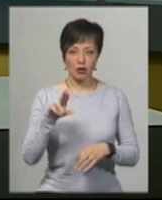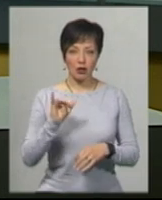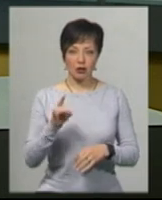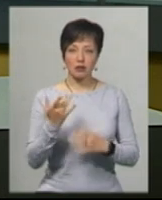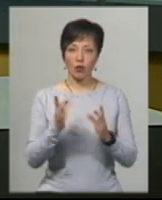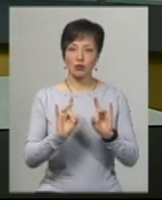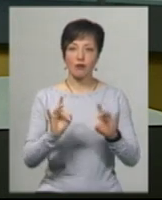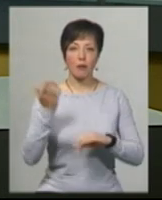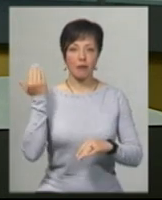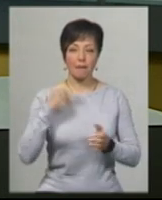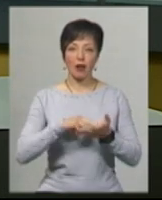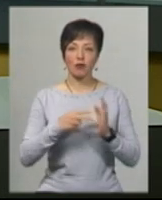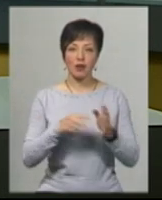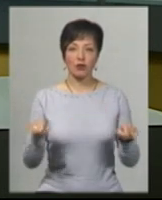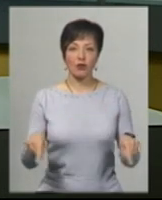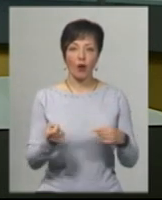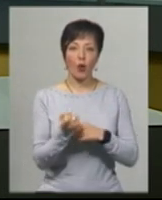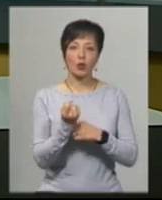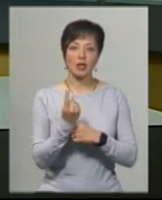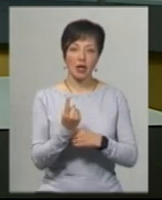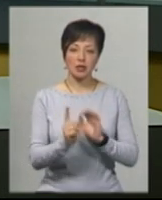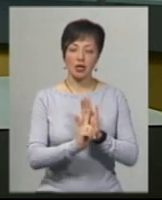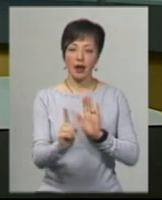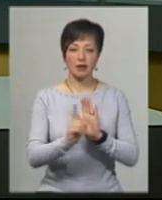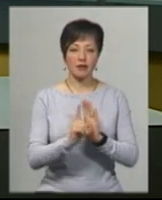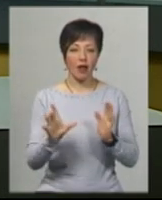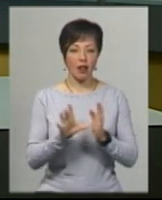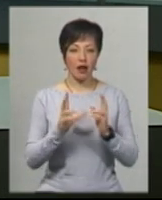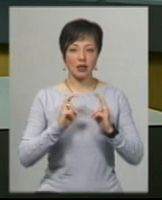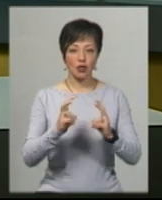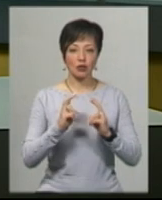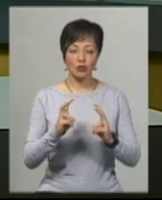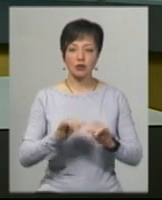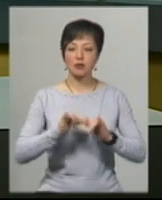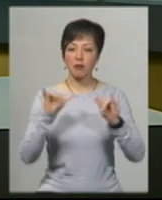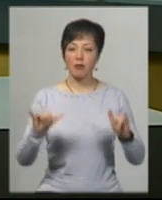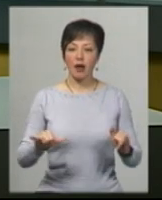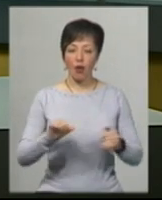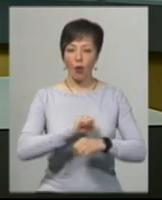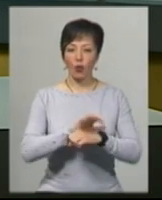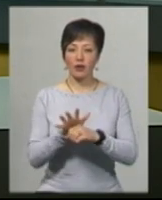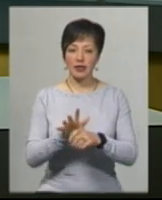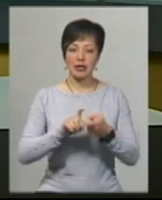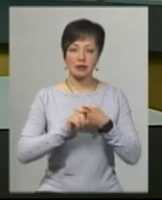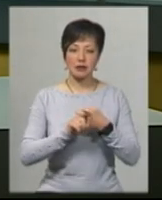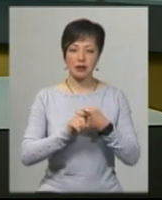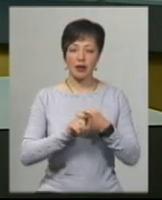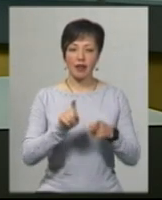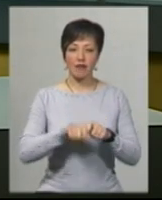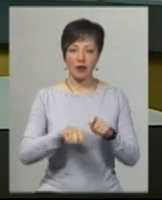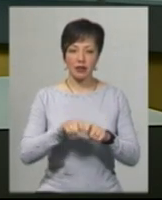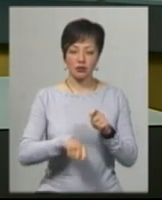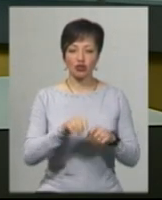словами, попередньо планувалося відновити 11 рейсів електричок. Та через спалах коронавірусної інфекції у Жмернці, Кам'янці